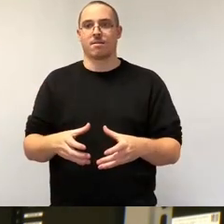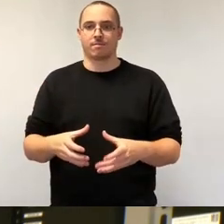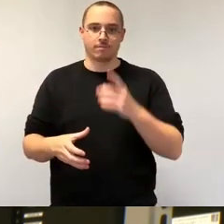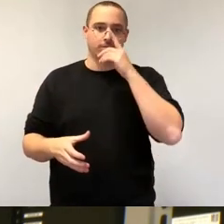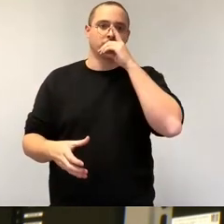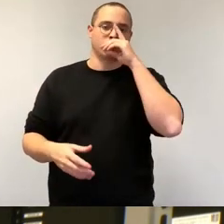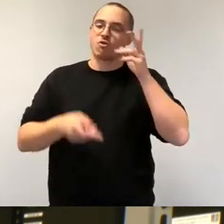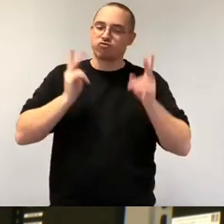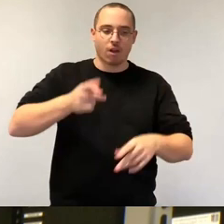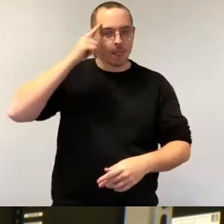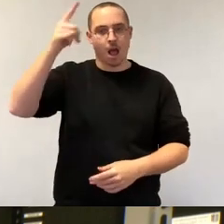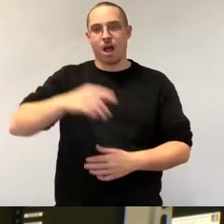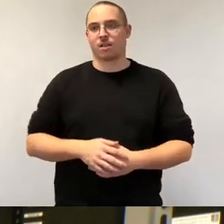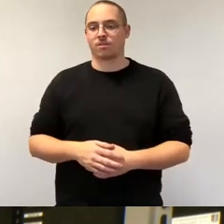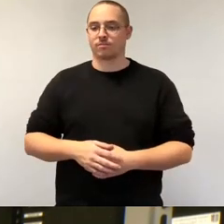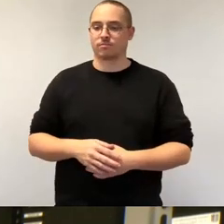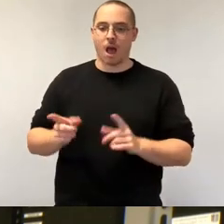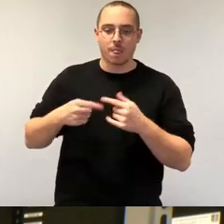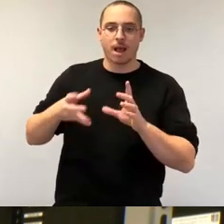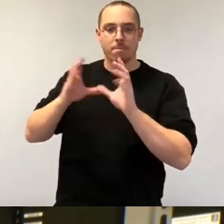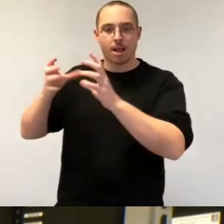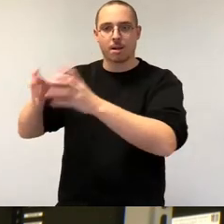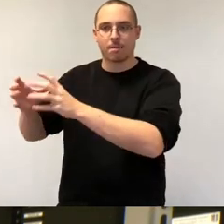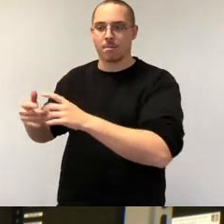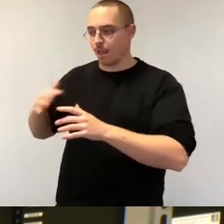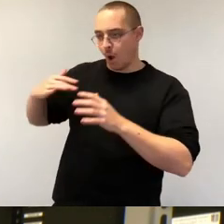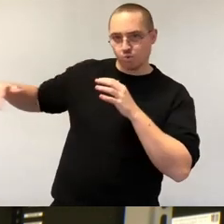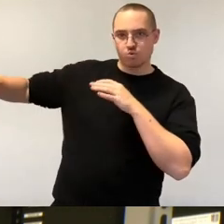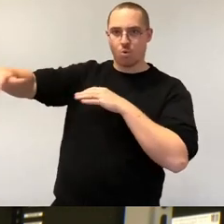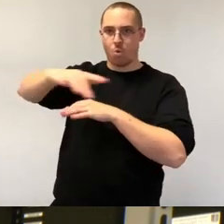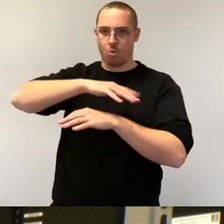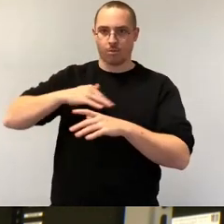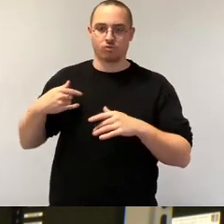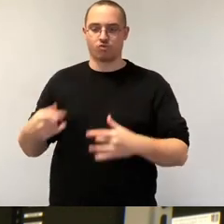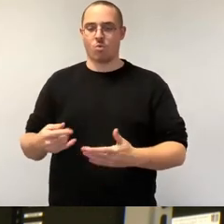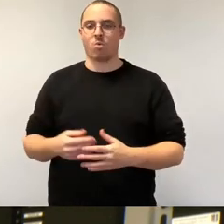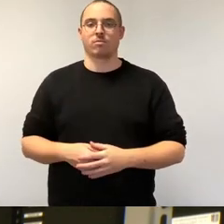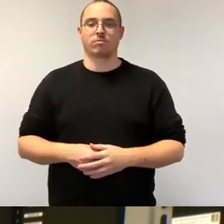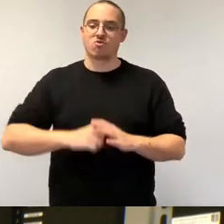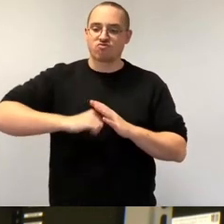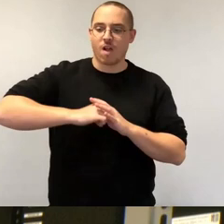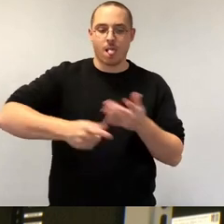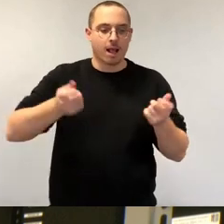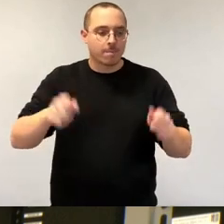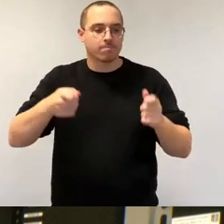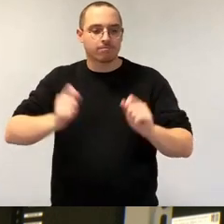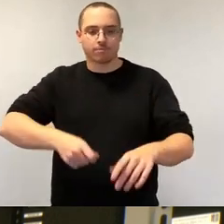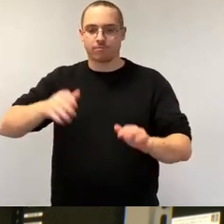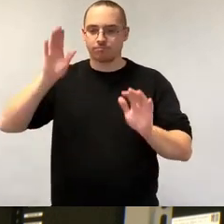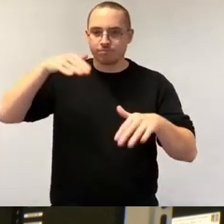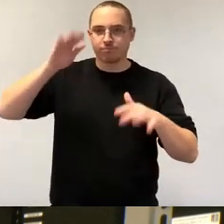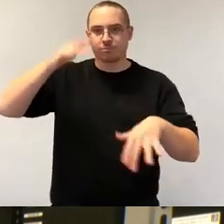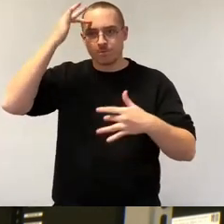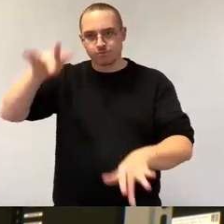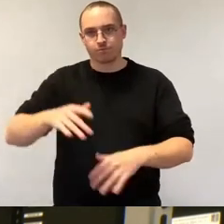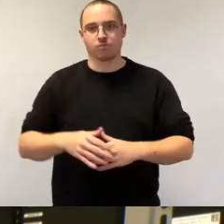agilem Projektmanagement, schnellen Genehmigungen und einem Zusammenwirken aller Akteure. Und gleichzeitig, und das ist